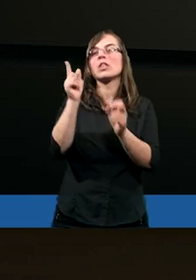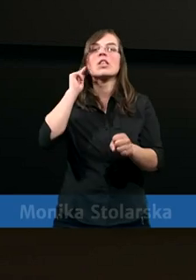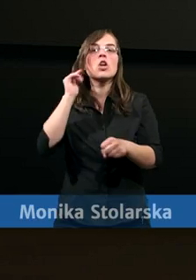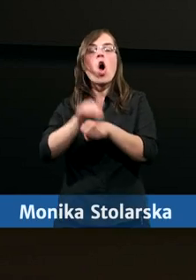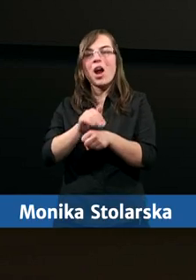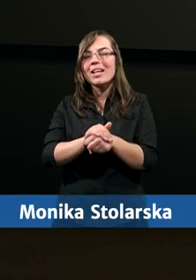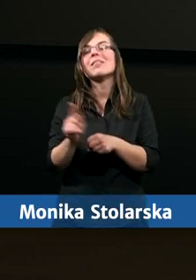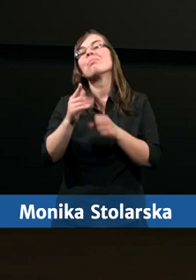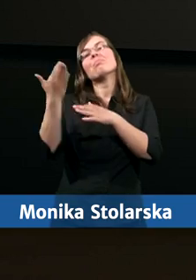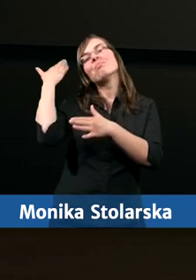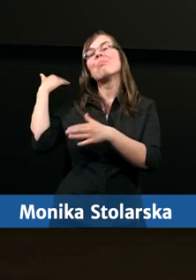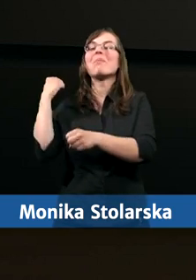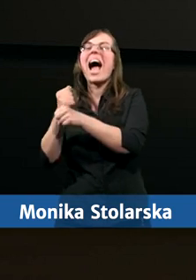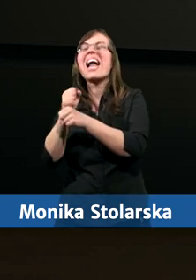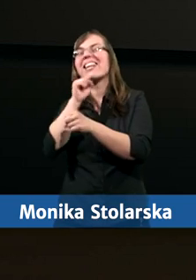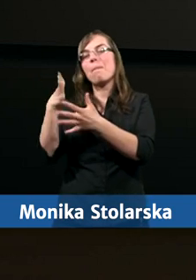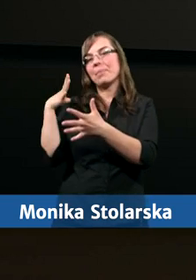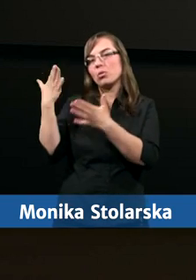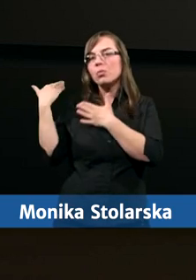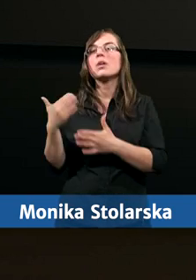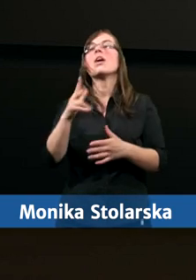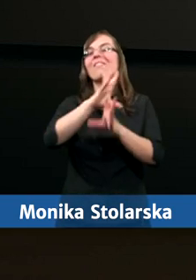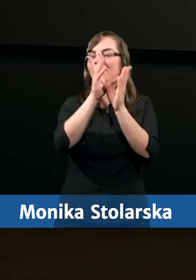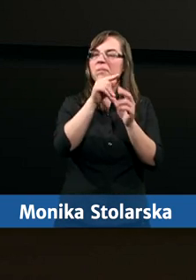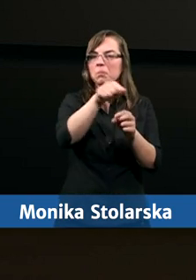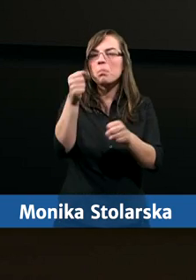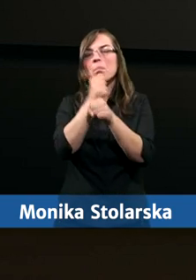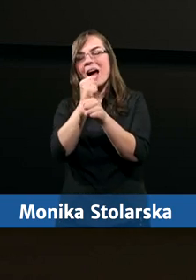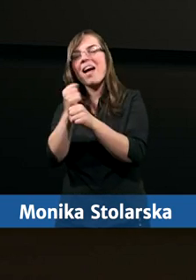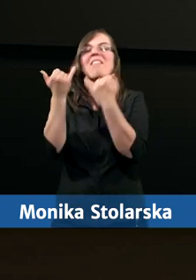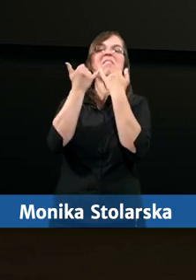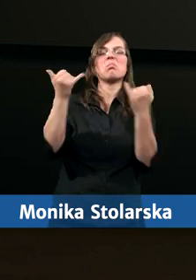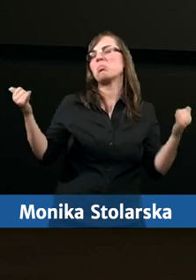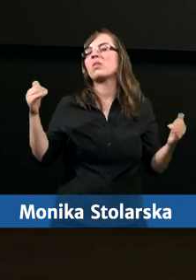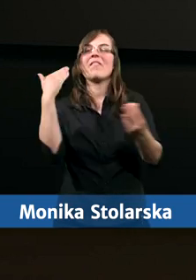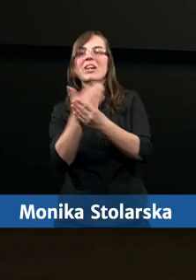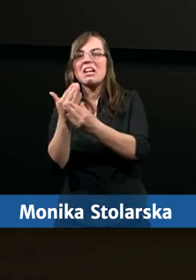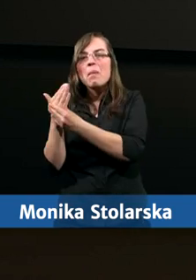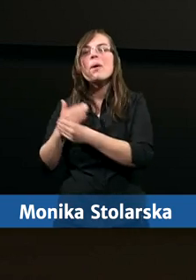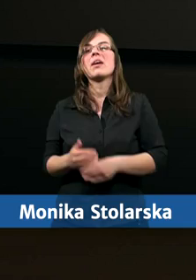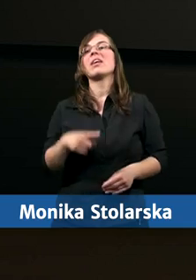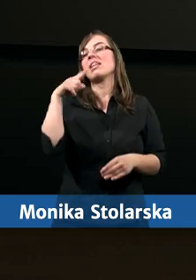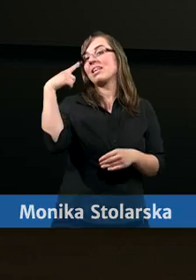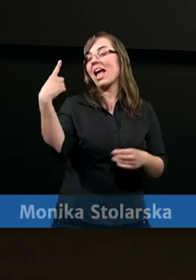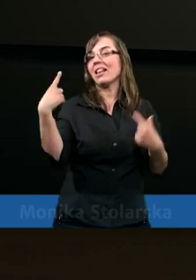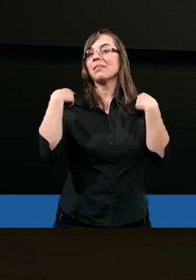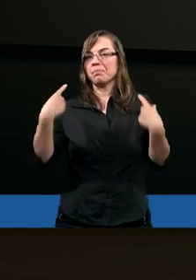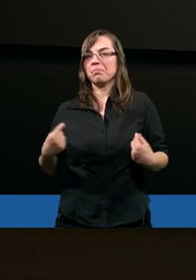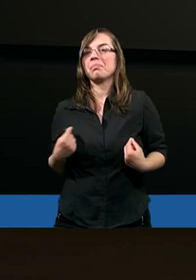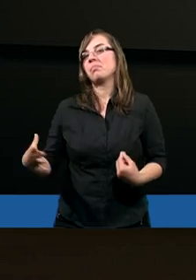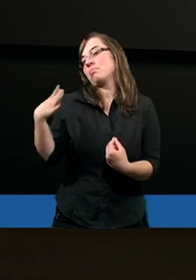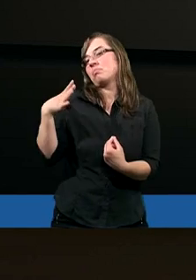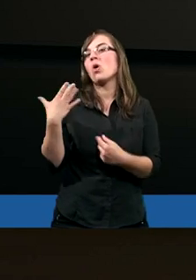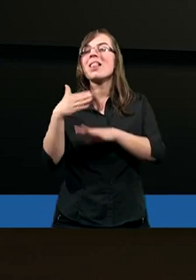z byłej pracy. Wszystkie dosyć długo już pracujemy w różnych firmach. Jedna z nas była